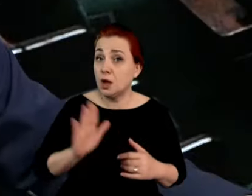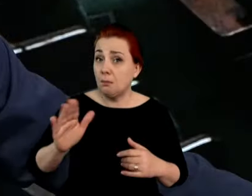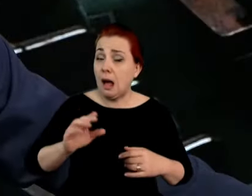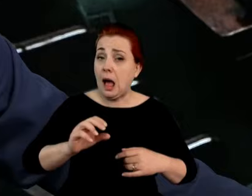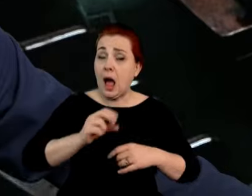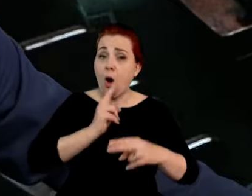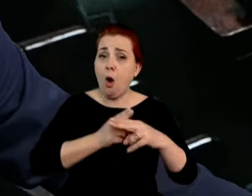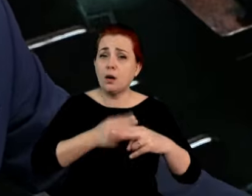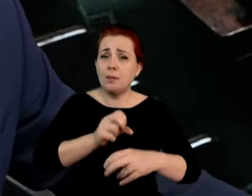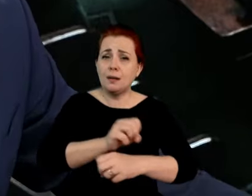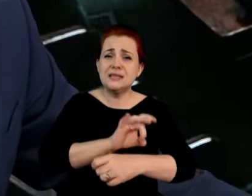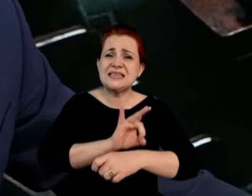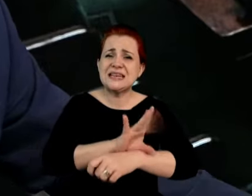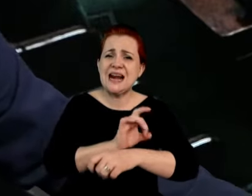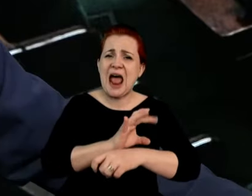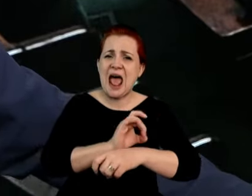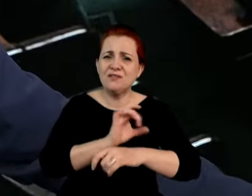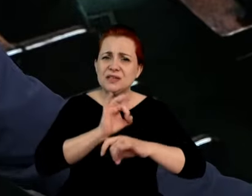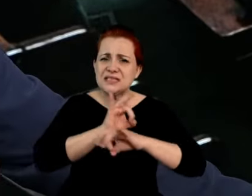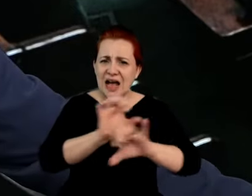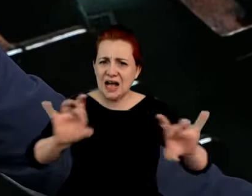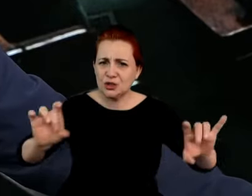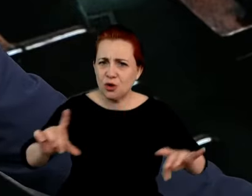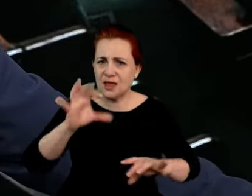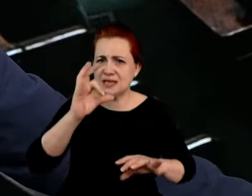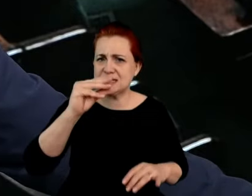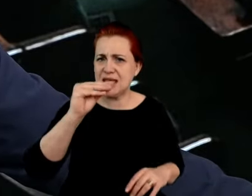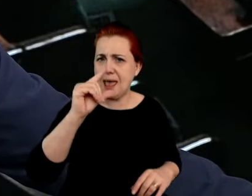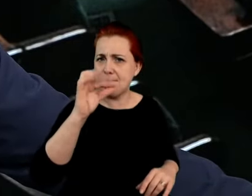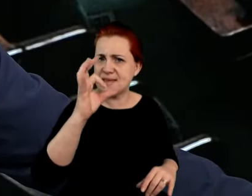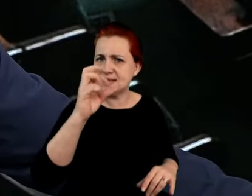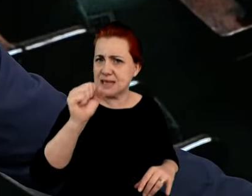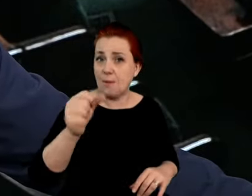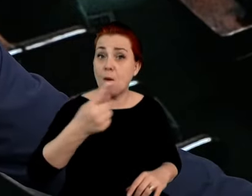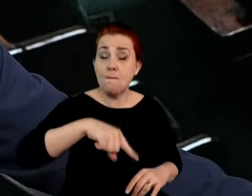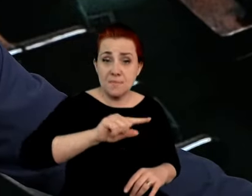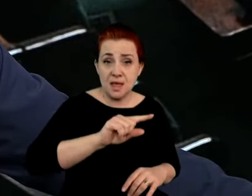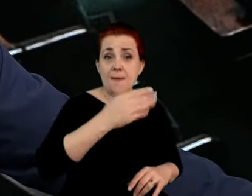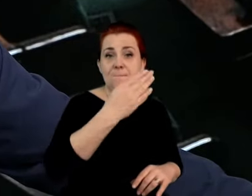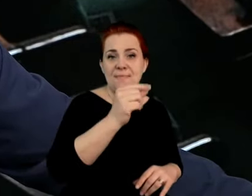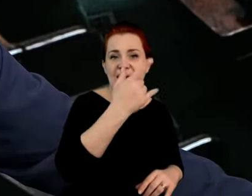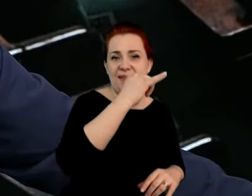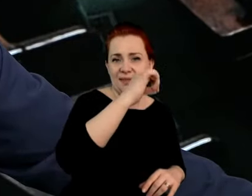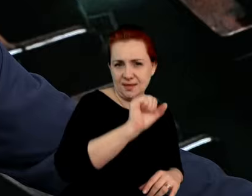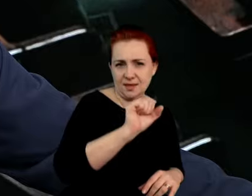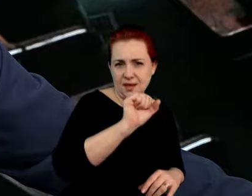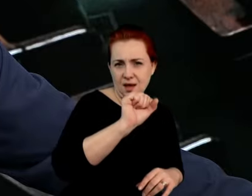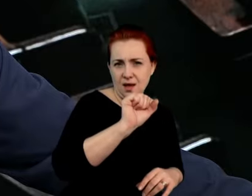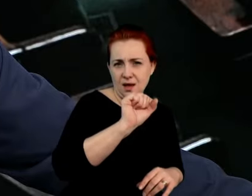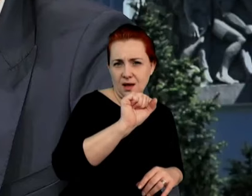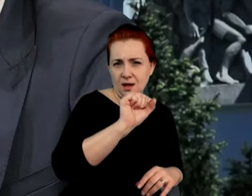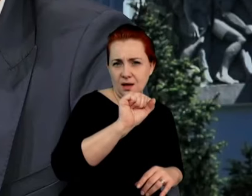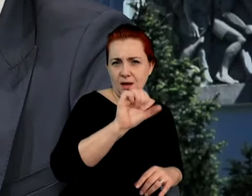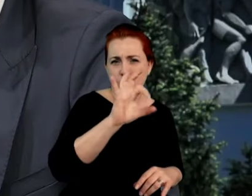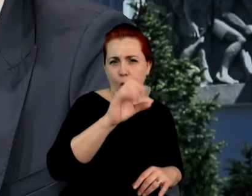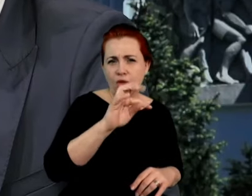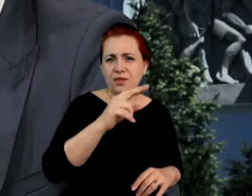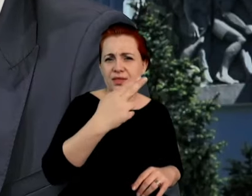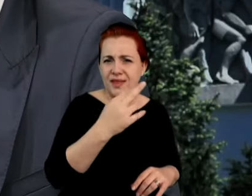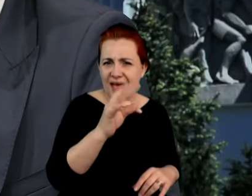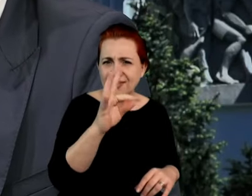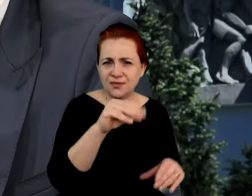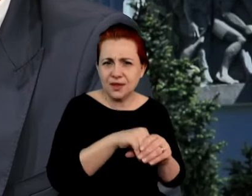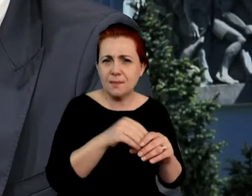media, my w ONECie pisaliśmy tą historię. Jak się czuje dzisiaj pan prezes? Panie redaktorze, naprawdę,